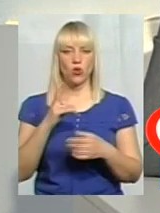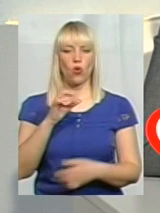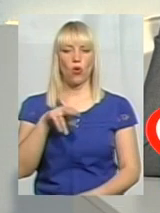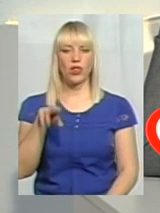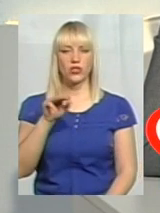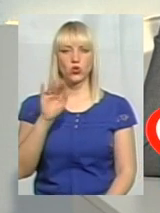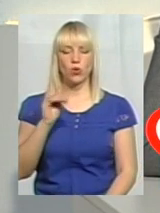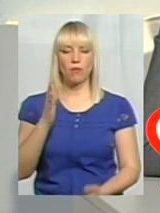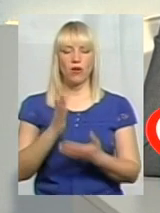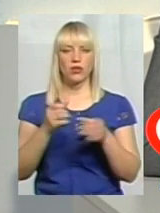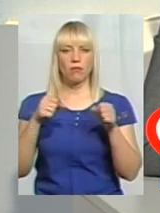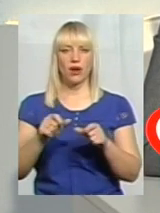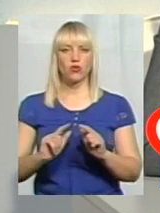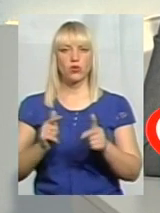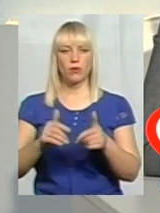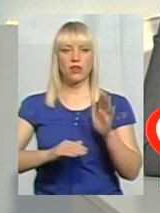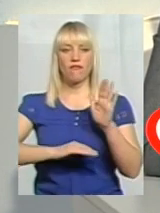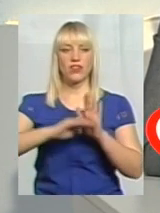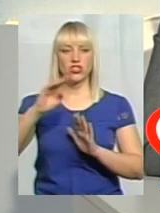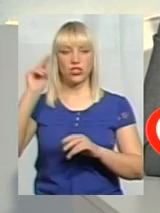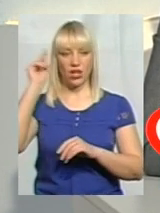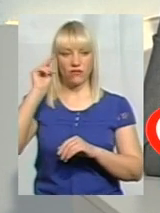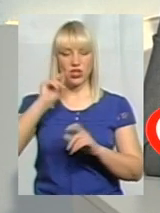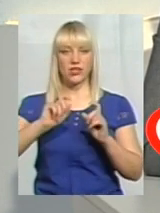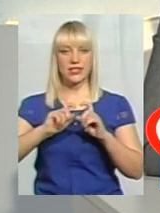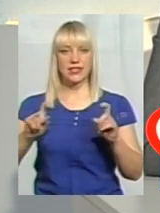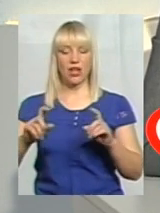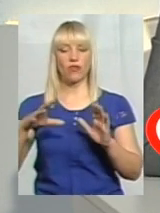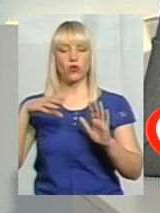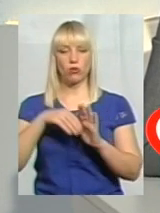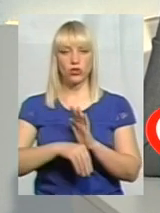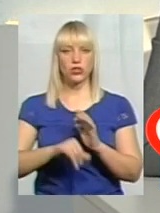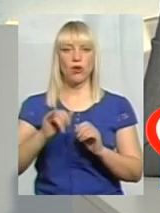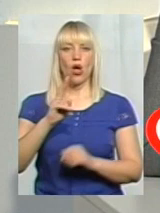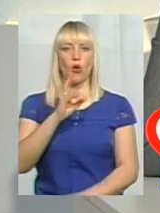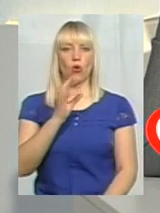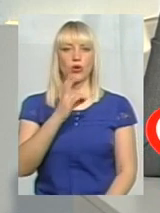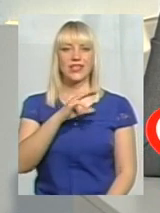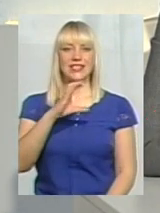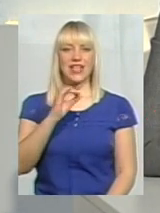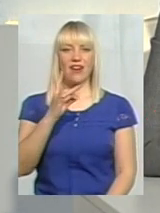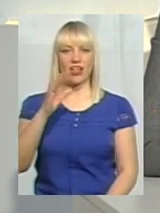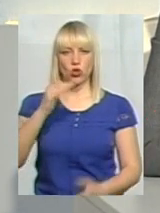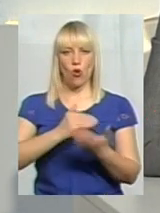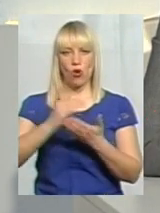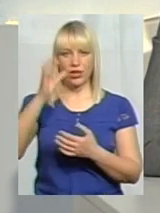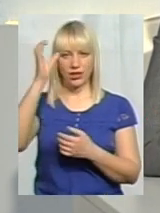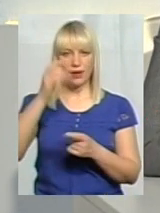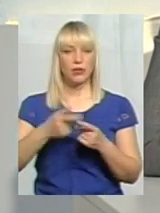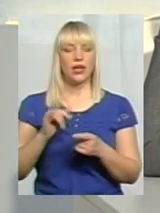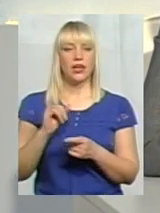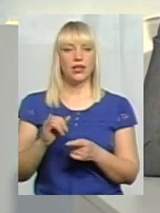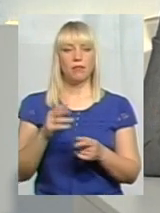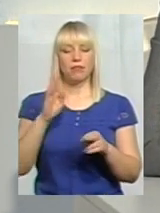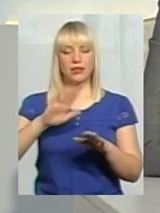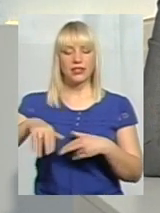право вступати до вищих навчальних закладів, тому числі до консерваторії. Але після закінчення є така тенденція, і, на жаль, вона